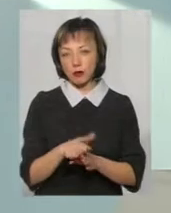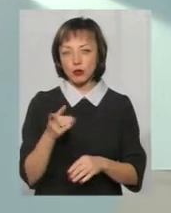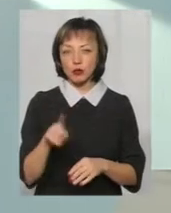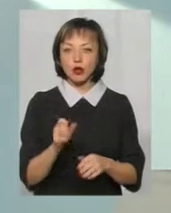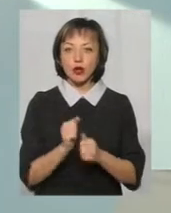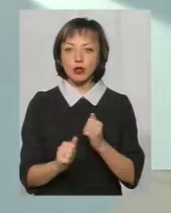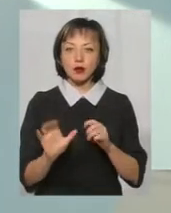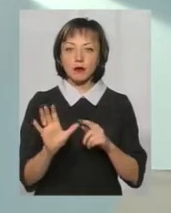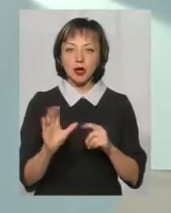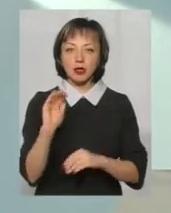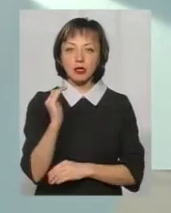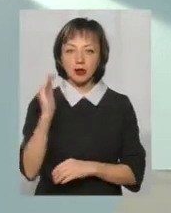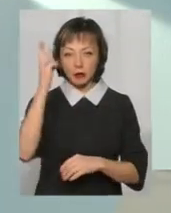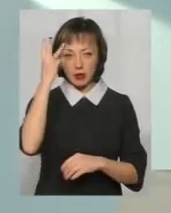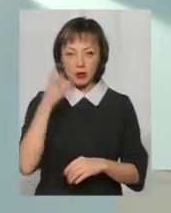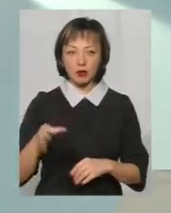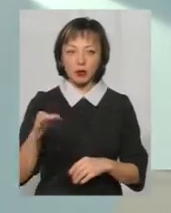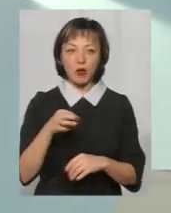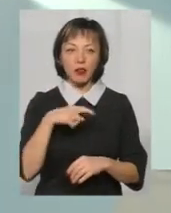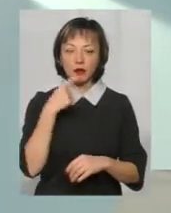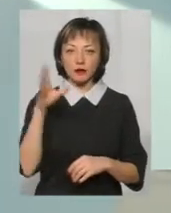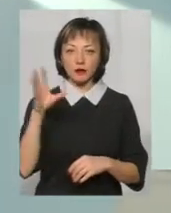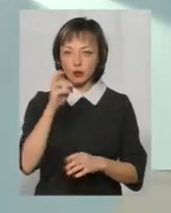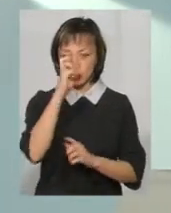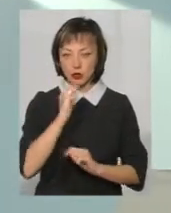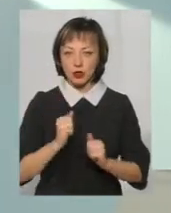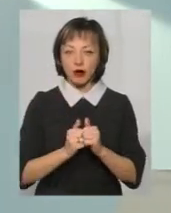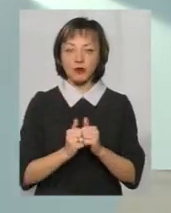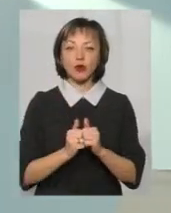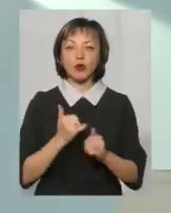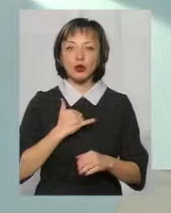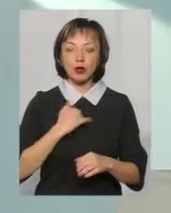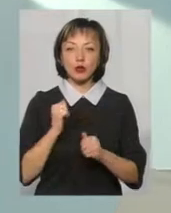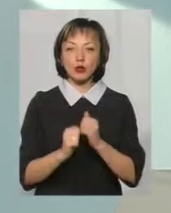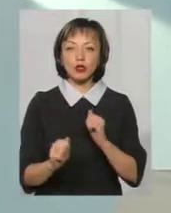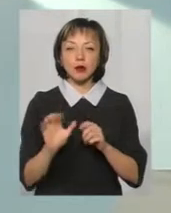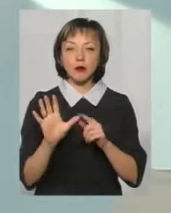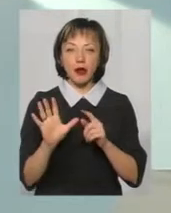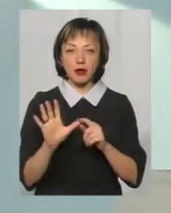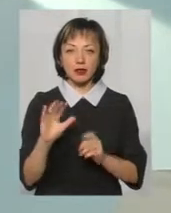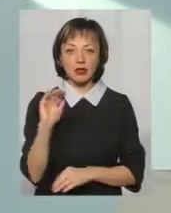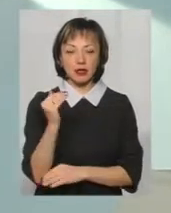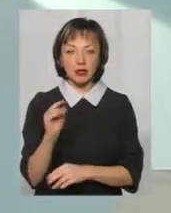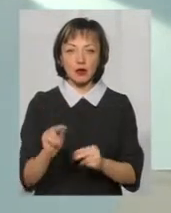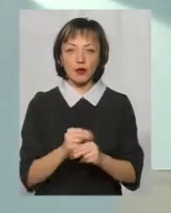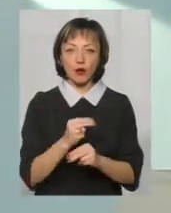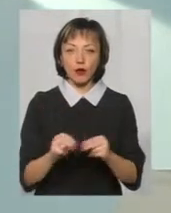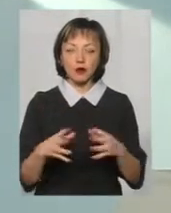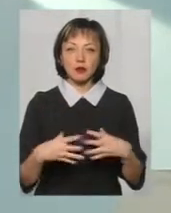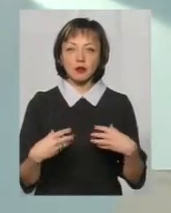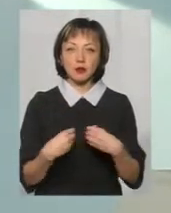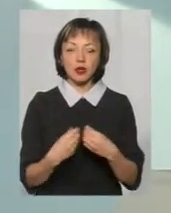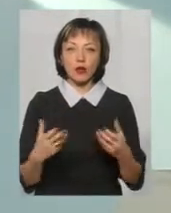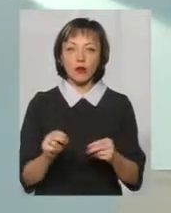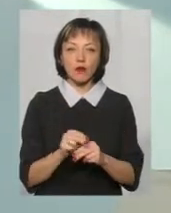кожна п'ята дитина в Хмельницькій області, я не кажу за всю державу, в державі кожна друга, у нас кожна п'ята дитина виховується у сім'ї,